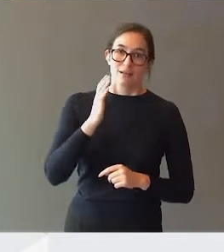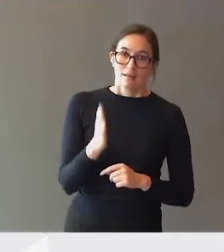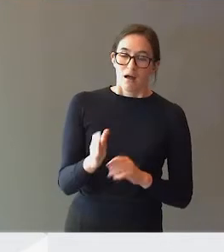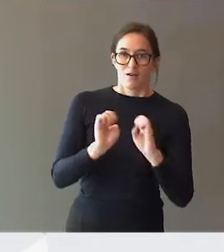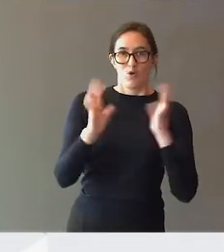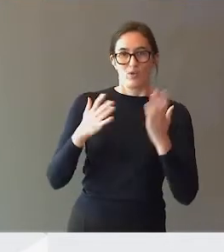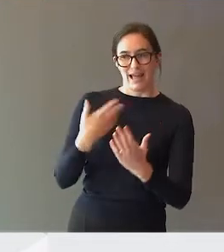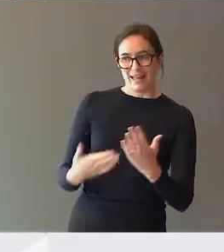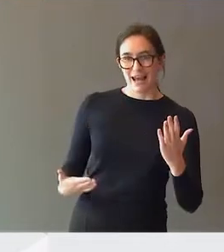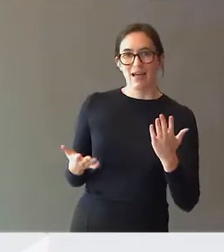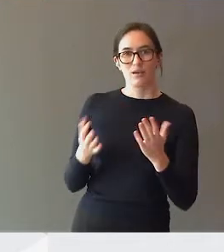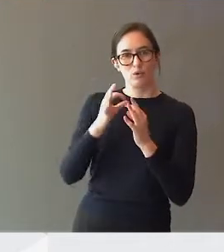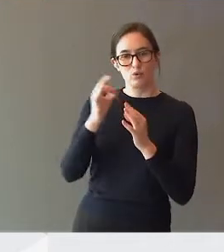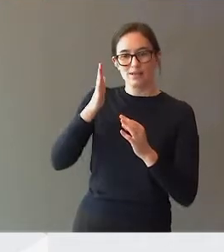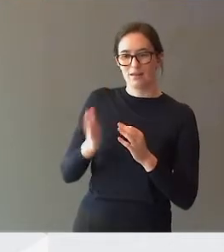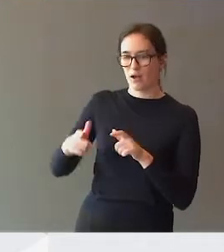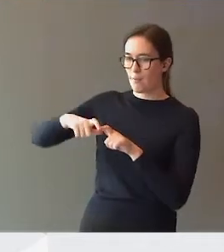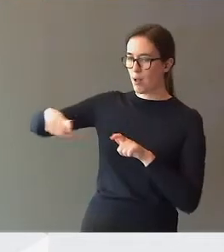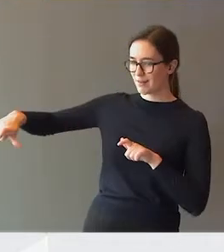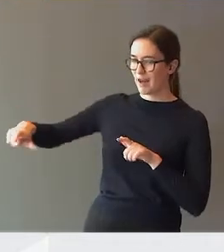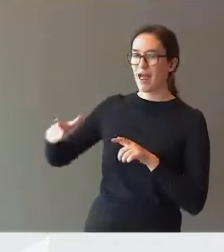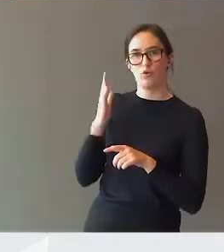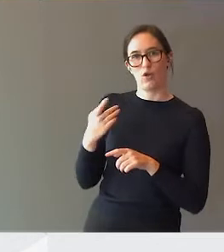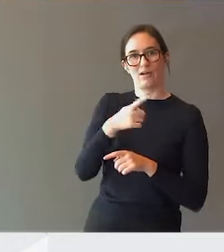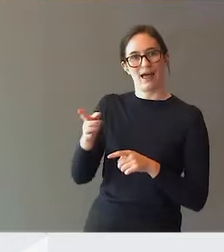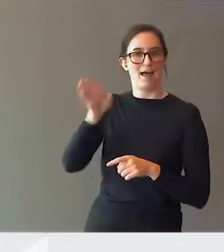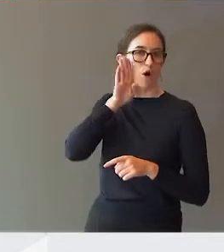flotte innlegg, tusen takk til panelet og tusen takk for at dere ville høre på.